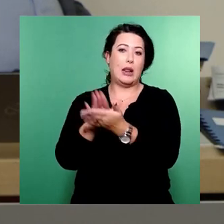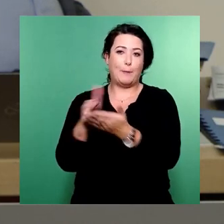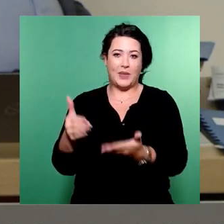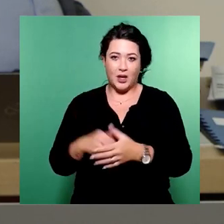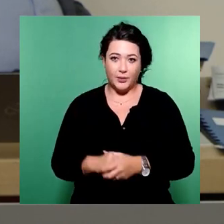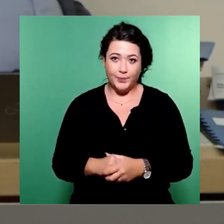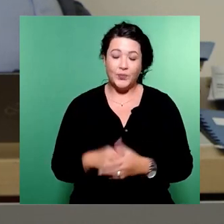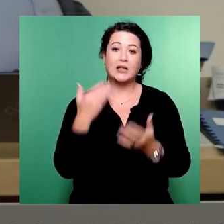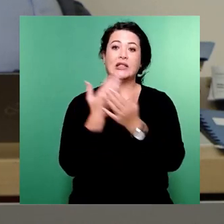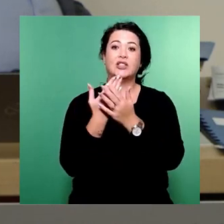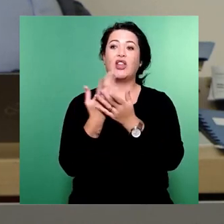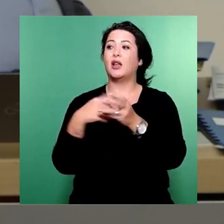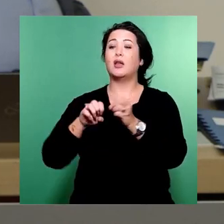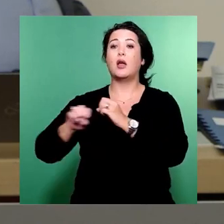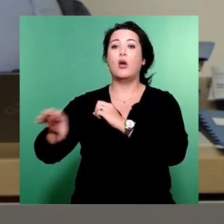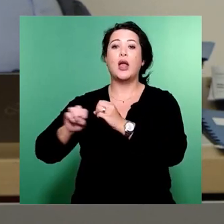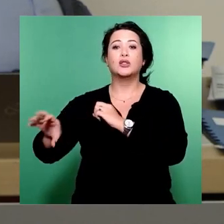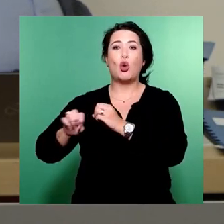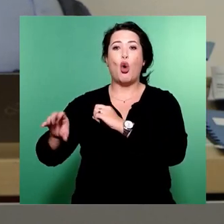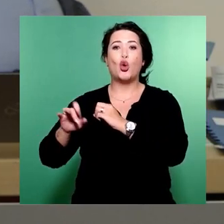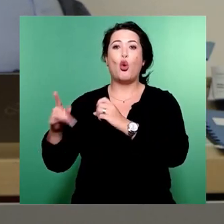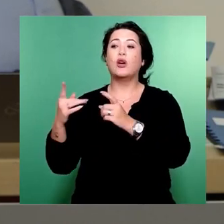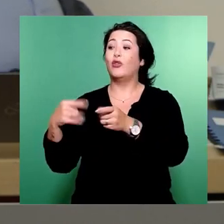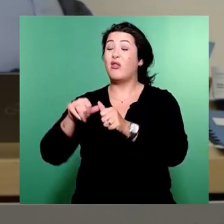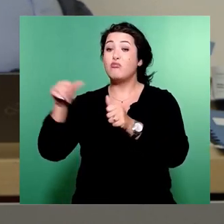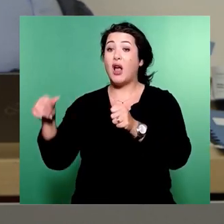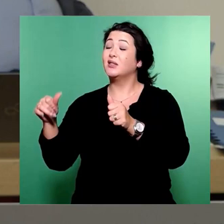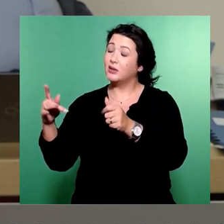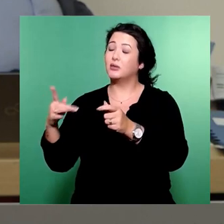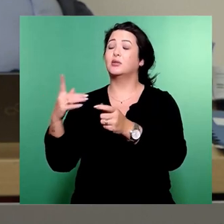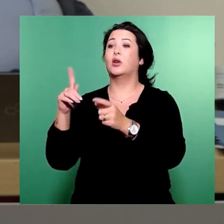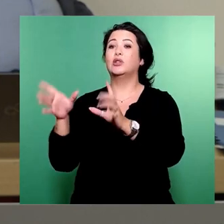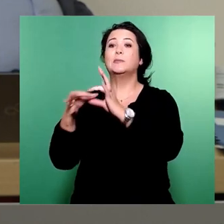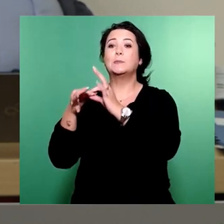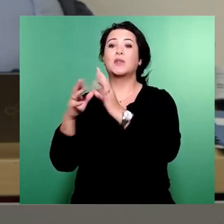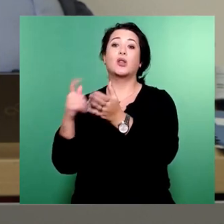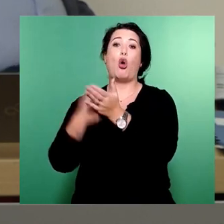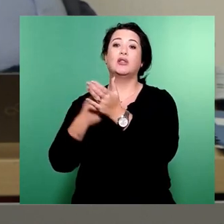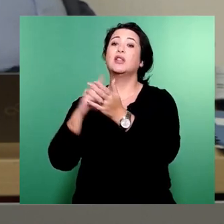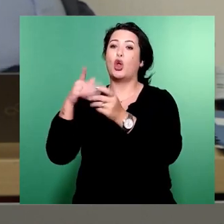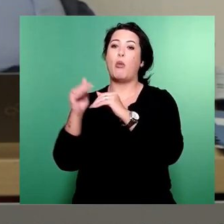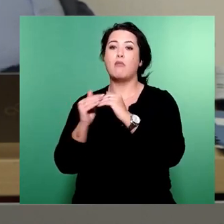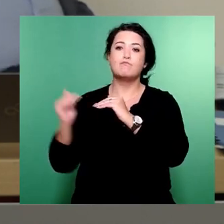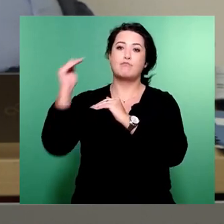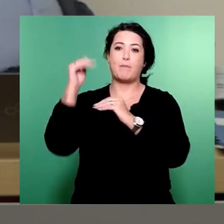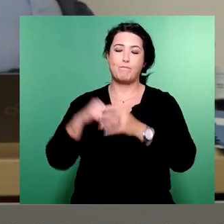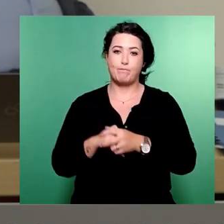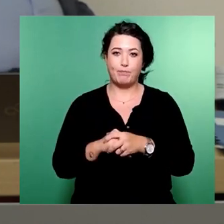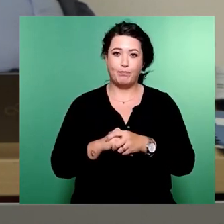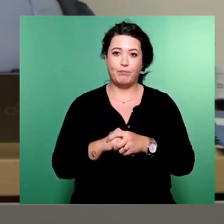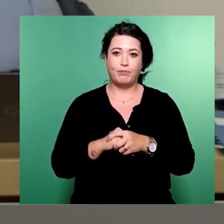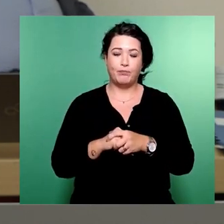Entsorgung der Massen notwendig und die entsprechenden Kosten, die damit angefangen sind. Als